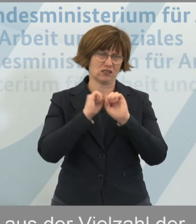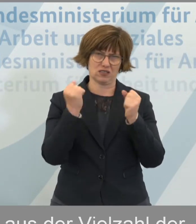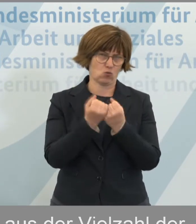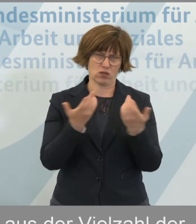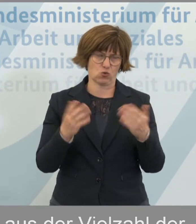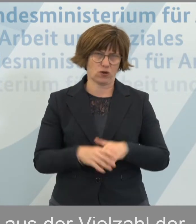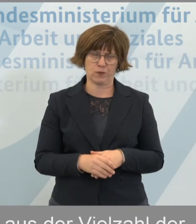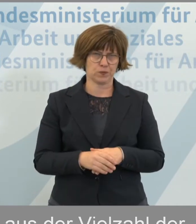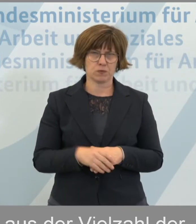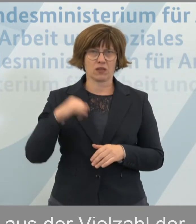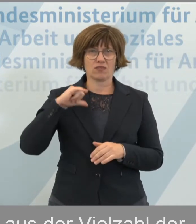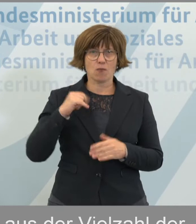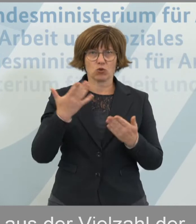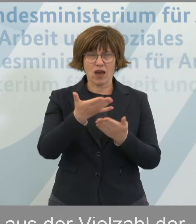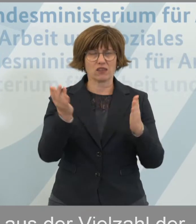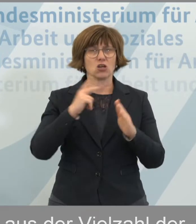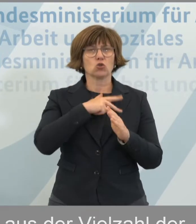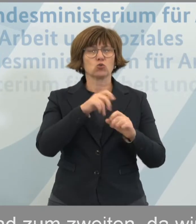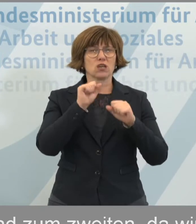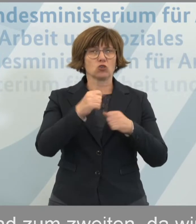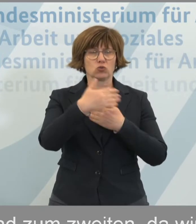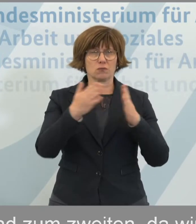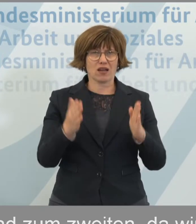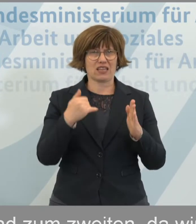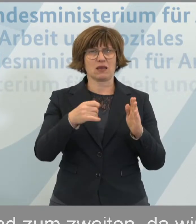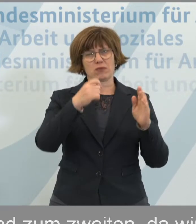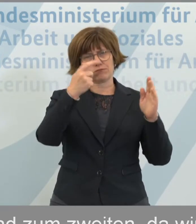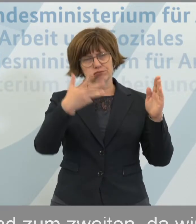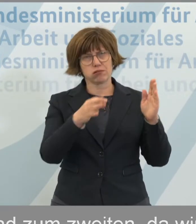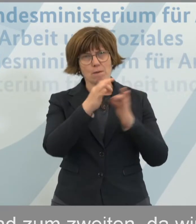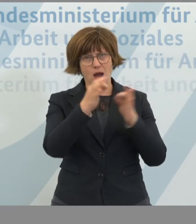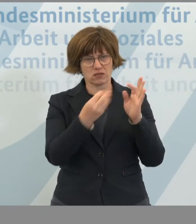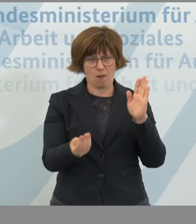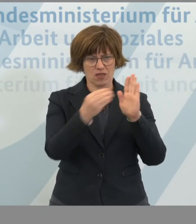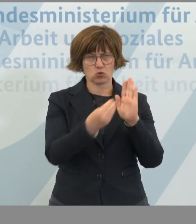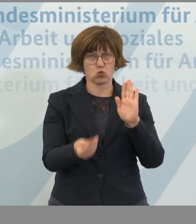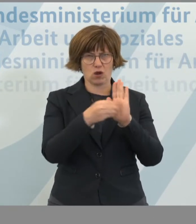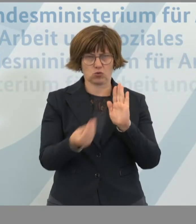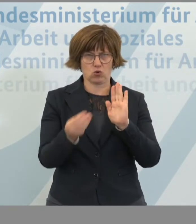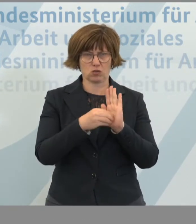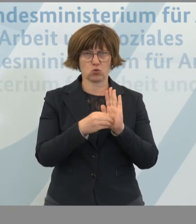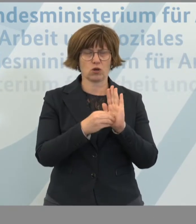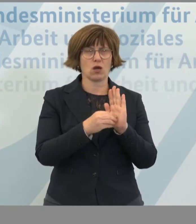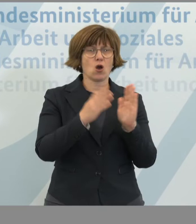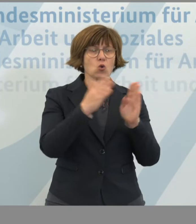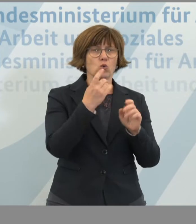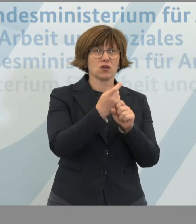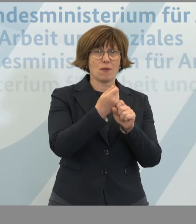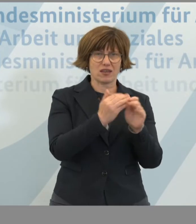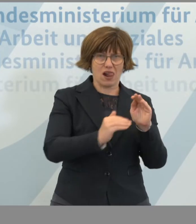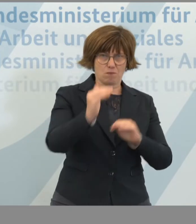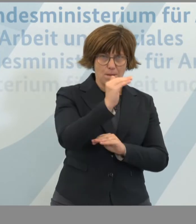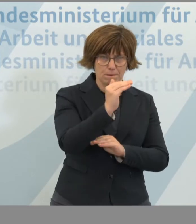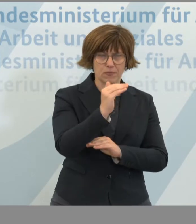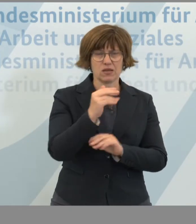Meine Damen und Herren, in diesem Sozialschutzpaket gibt es weitere Maßnahmen, neben der Erhöhung des Kurzarbeitergeldes vor allen